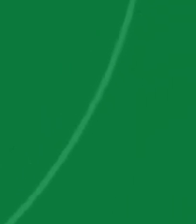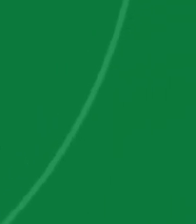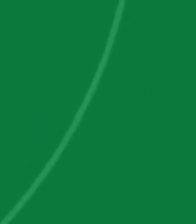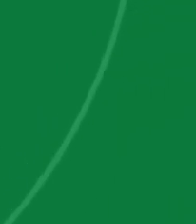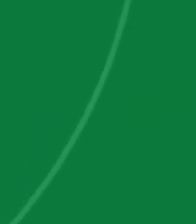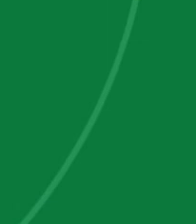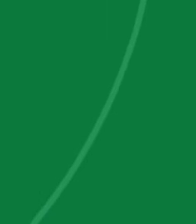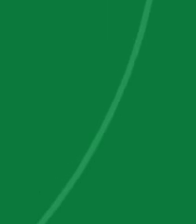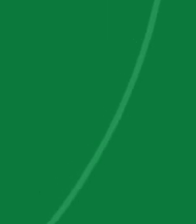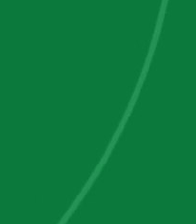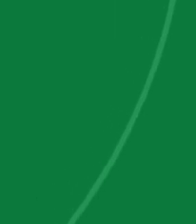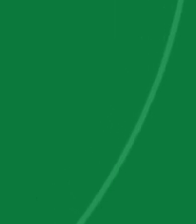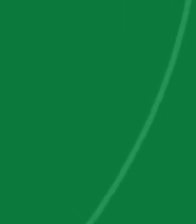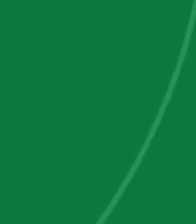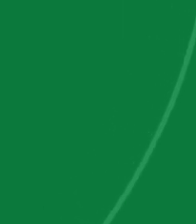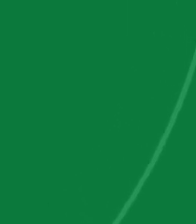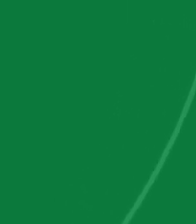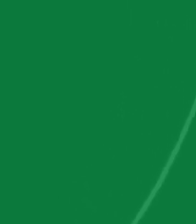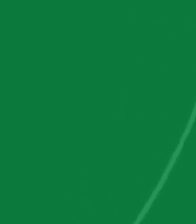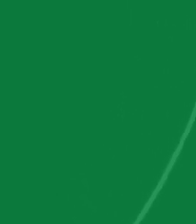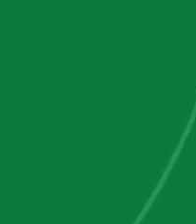Найкращого до побачення.